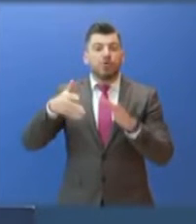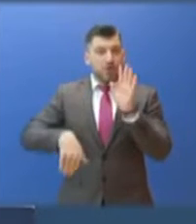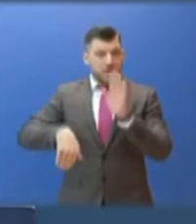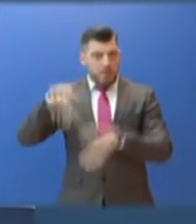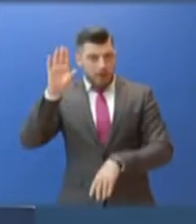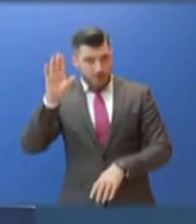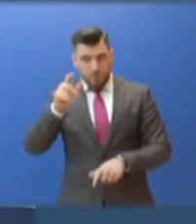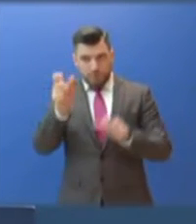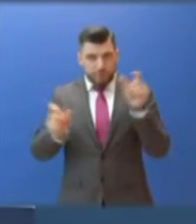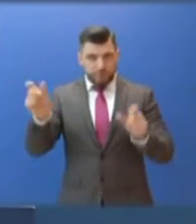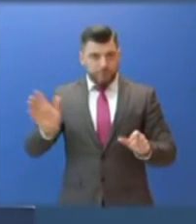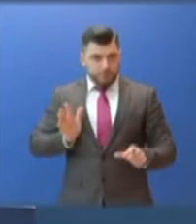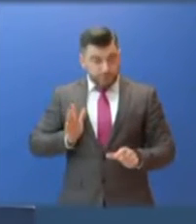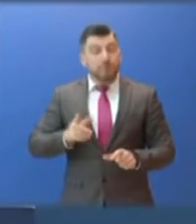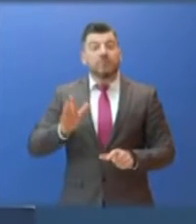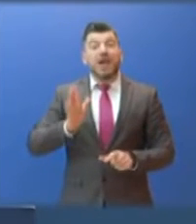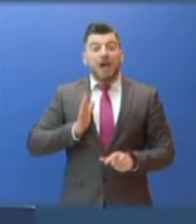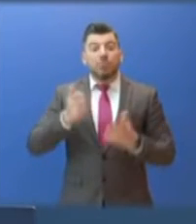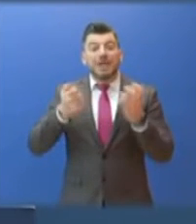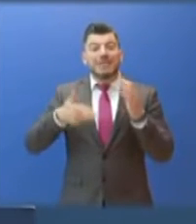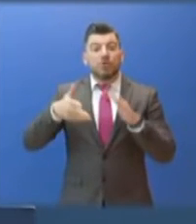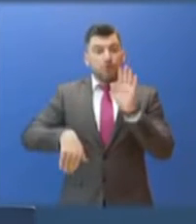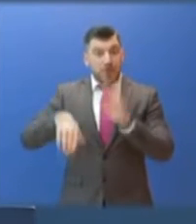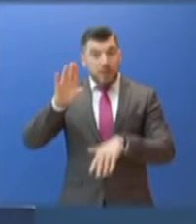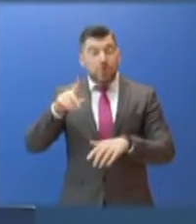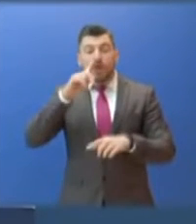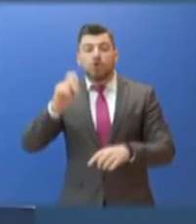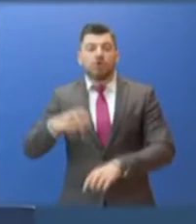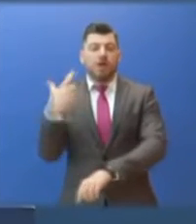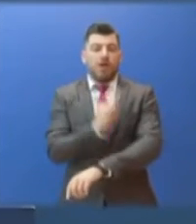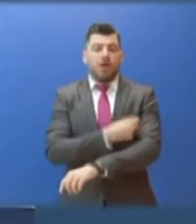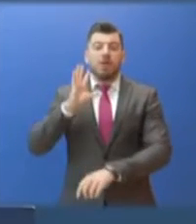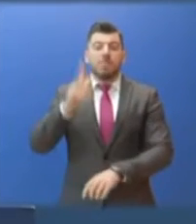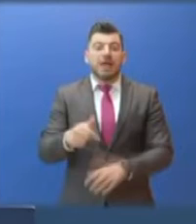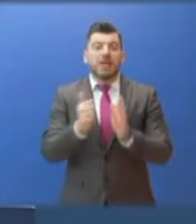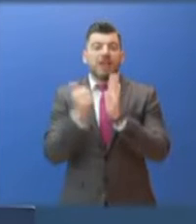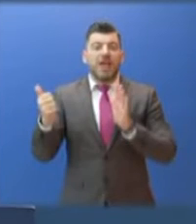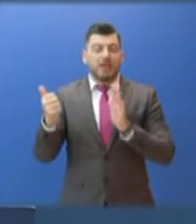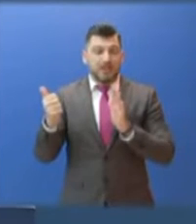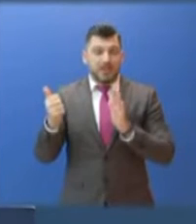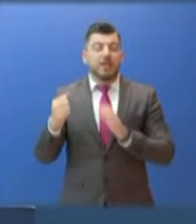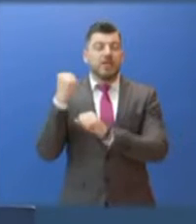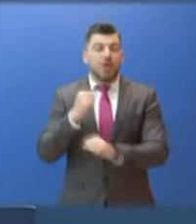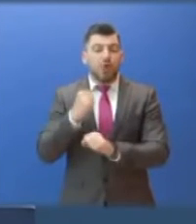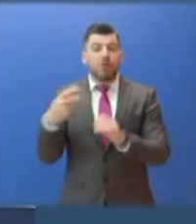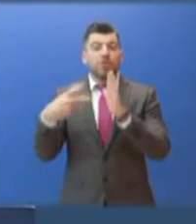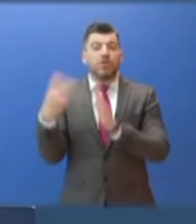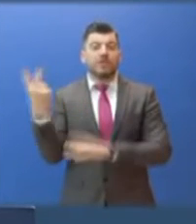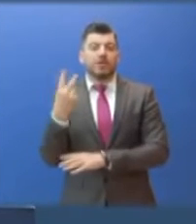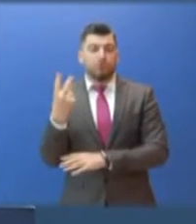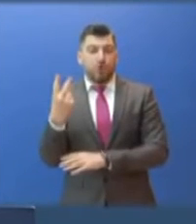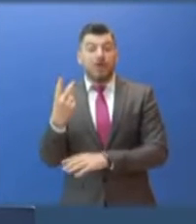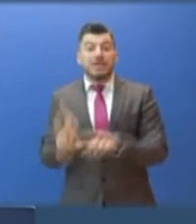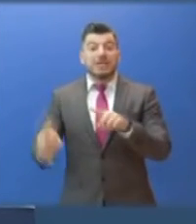συμπολίτες μας άνω των 60 ετών υποχρεούνται να κάνουν τον εμβολιασμό τους μέχρι και την 16 Ιανουαρίου του 2022 αλλά και να